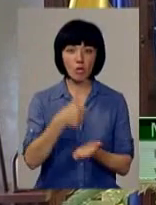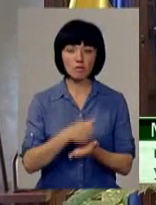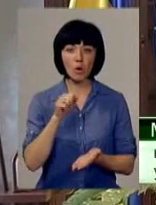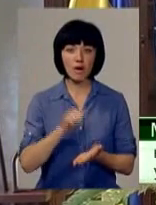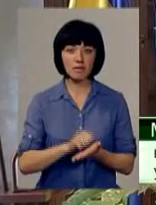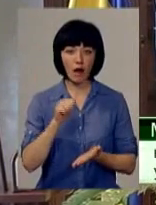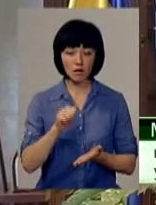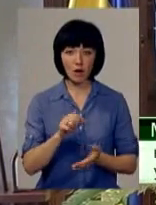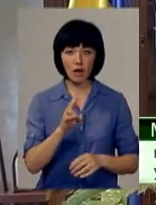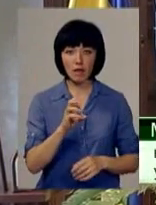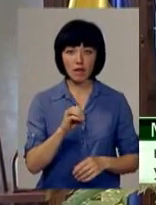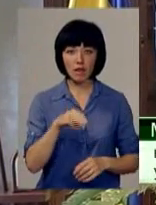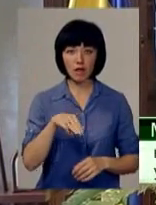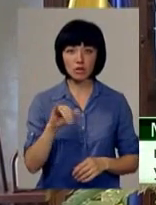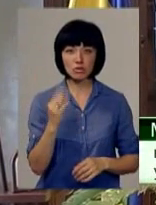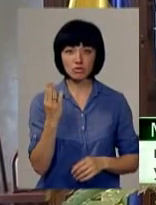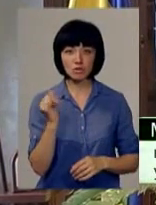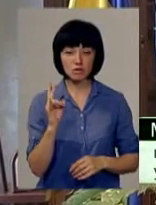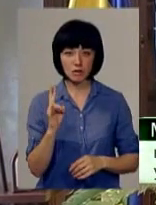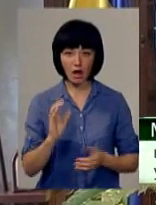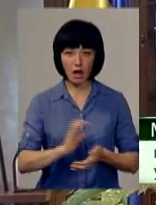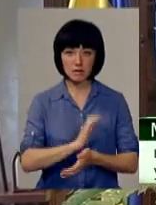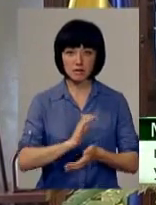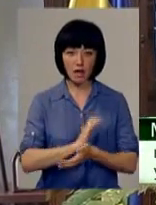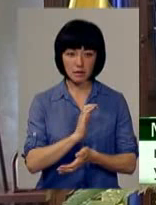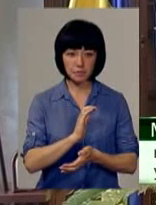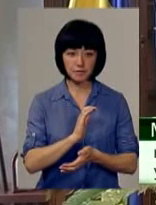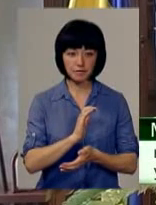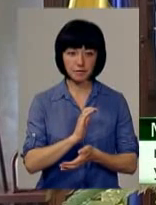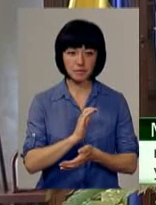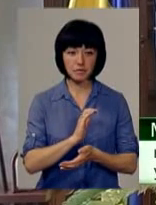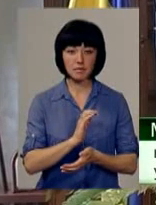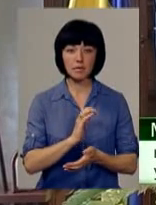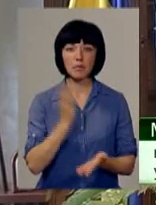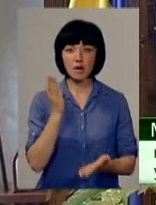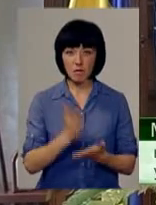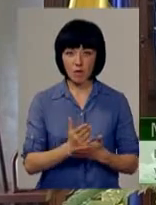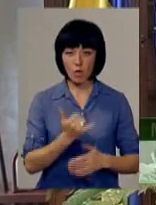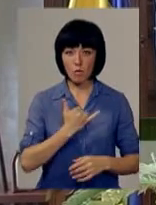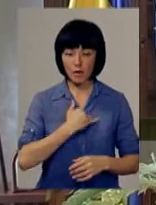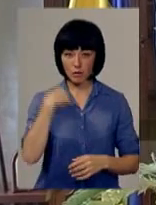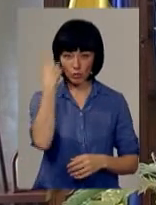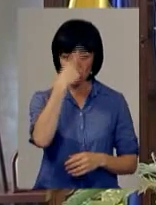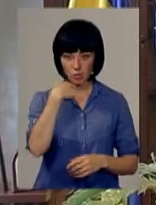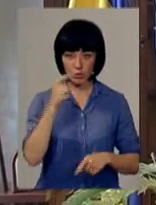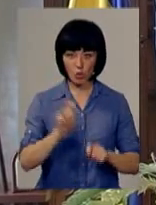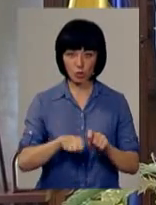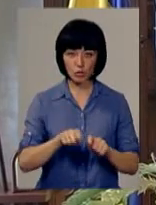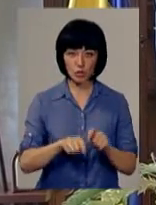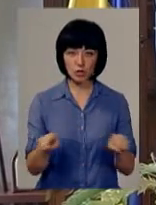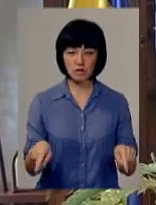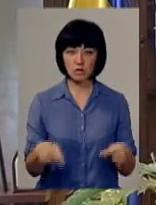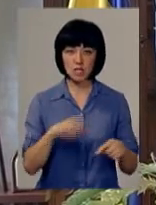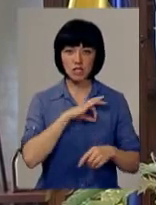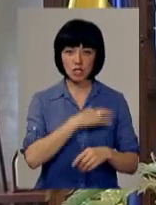Нітішинської газети Нітішинський вісник. Прибуваємо на особистому контролі. Створена